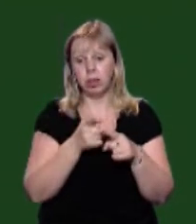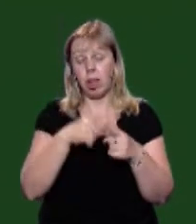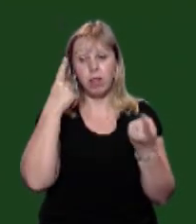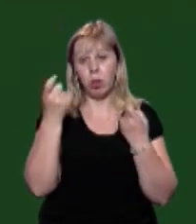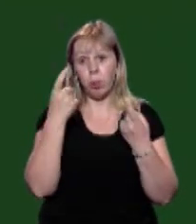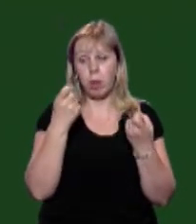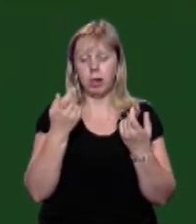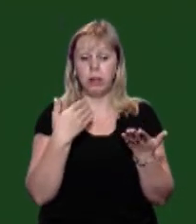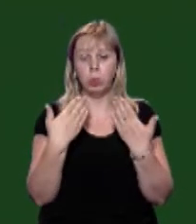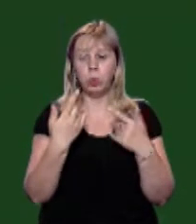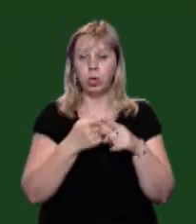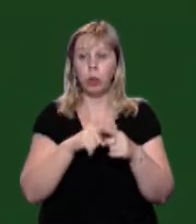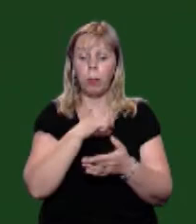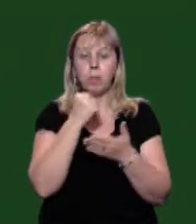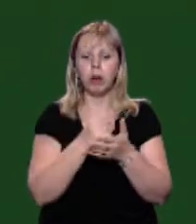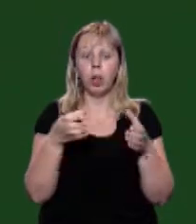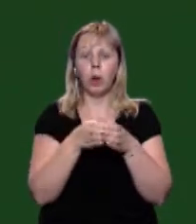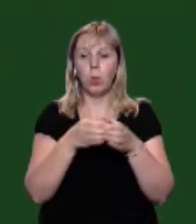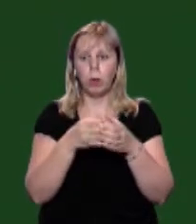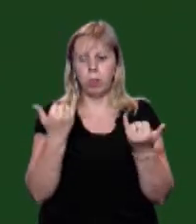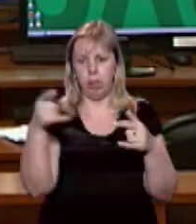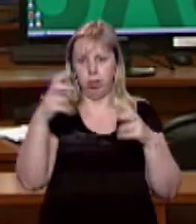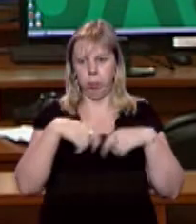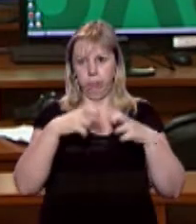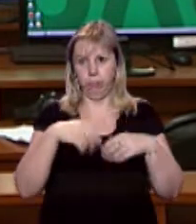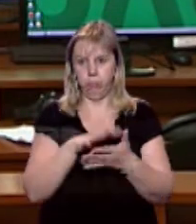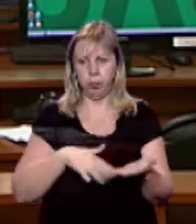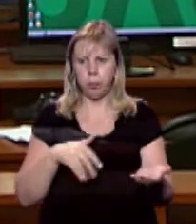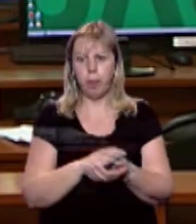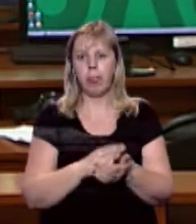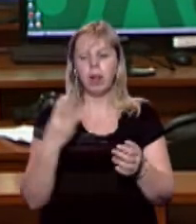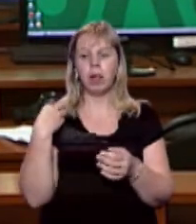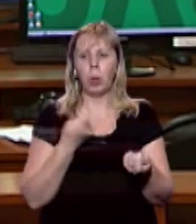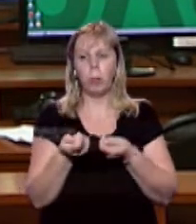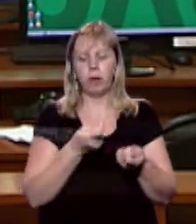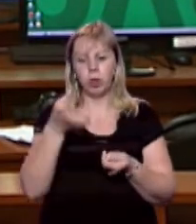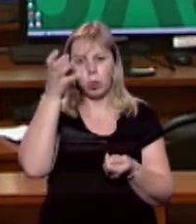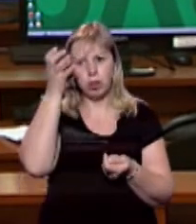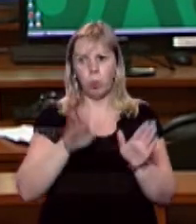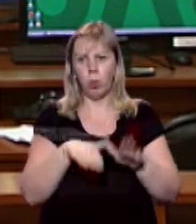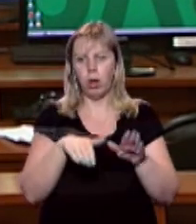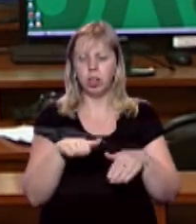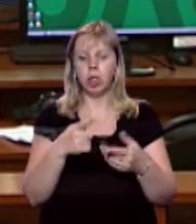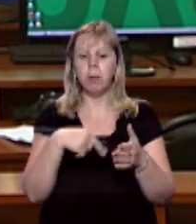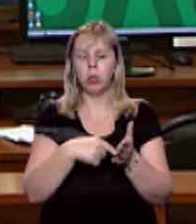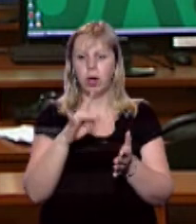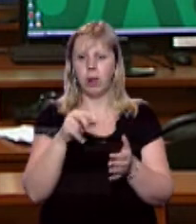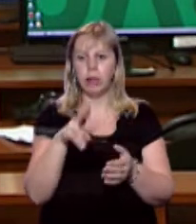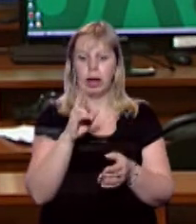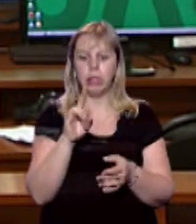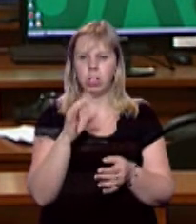інформація спростується чи підтвердиться. Група працює зараз на місці. Начальниця управління освіти Мукачівської міської ради